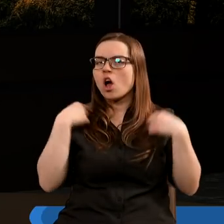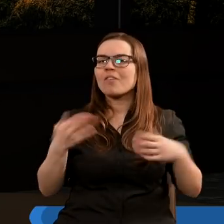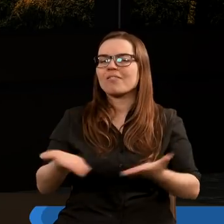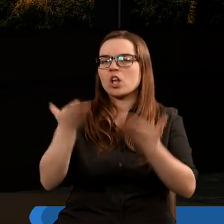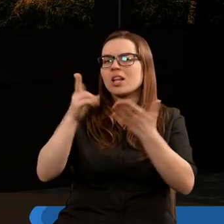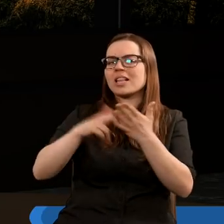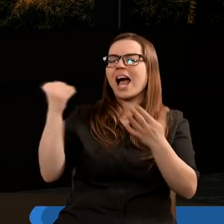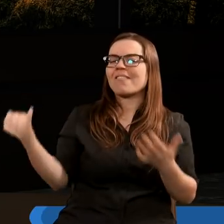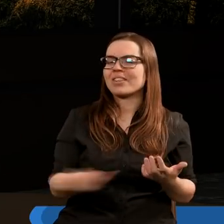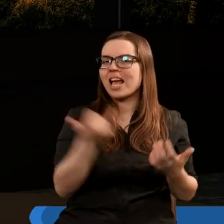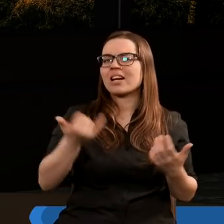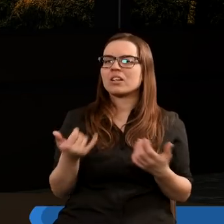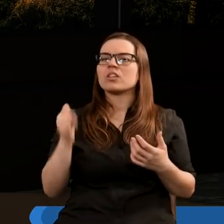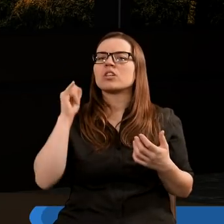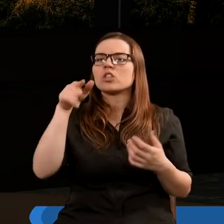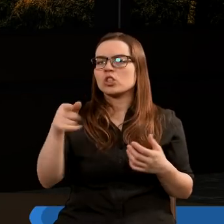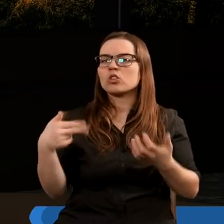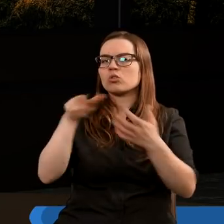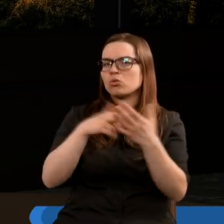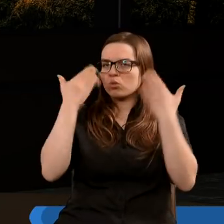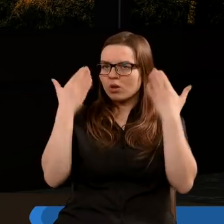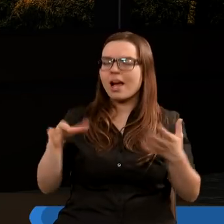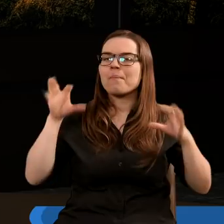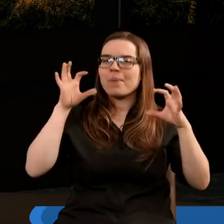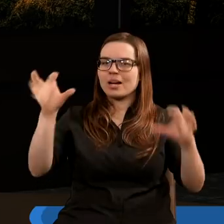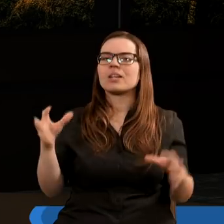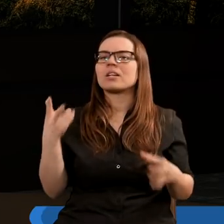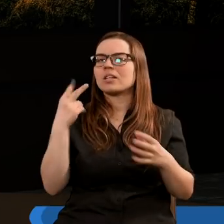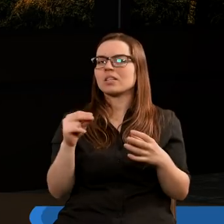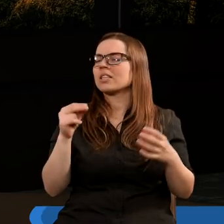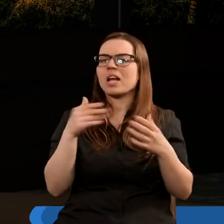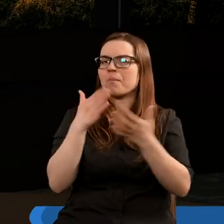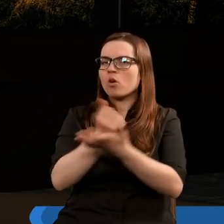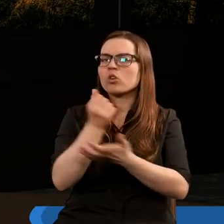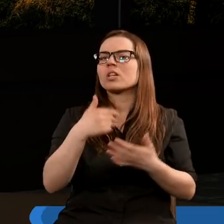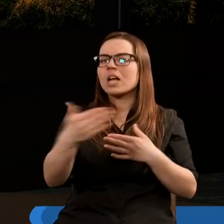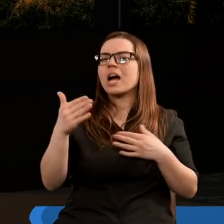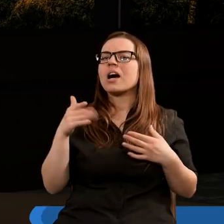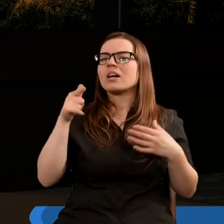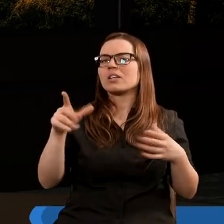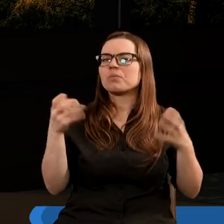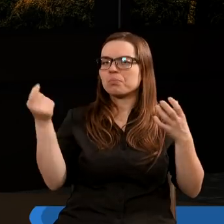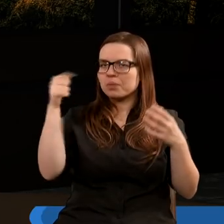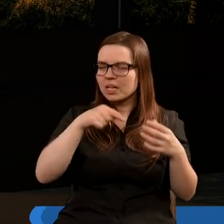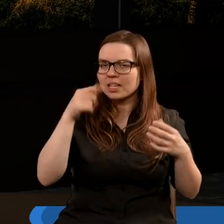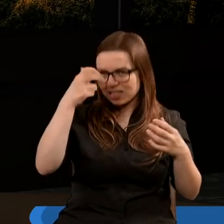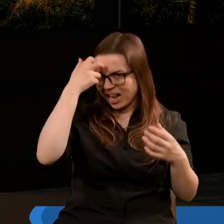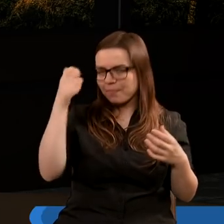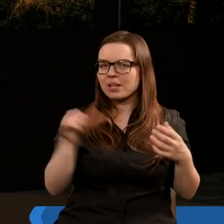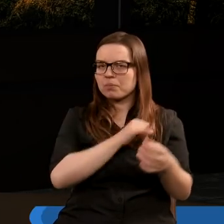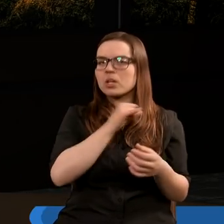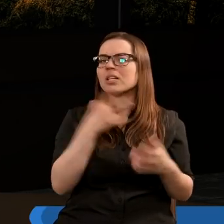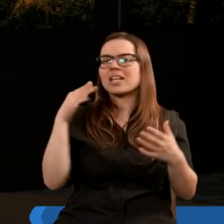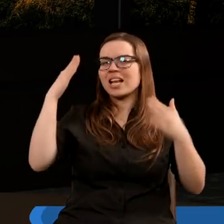osób wznosić się będzie na wieki. Ci, którzy kłaniają się bestii i jej podobiźnie, ci, którzy przyjmują znamie jej